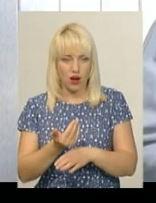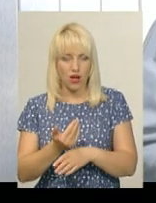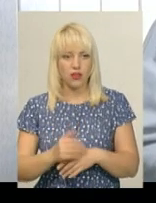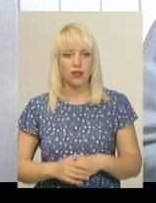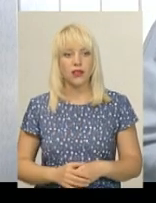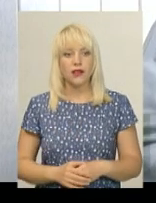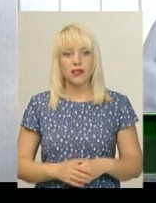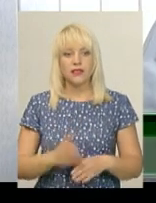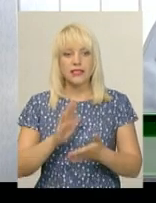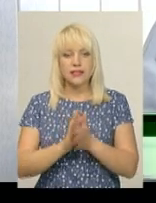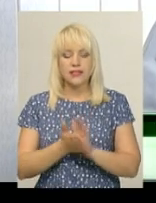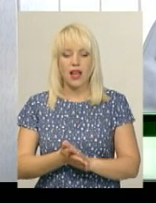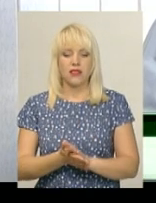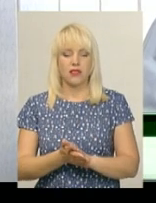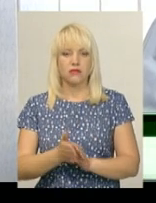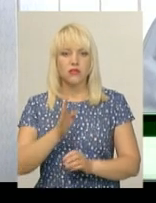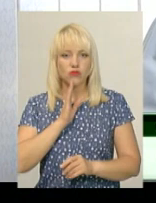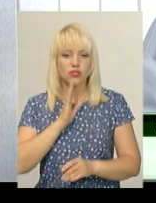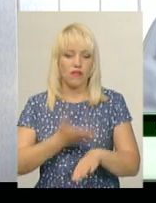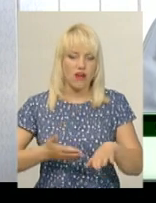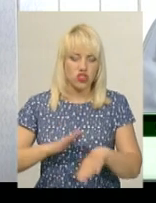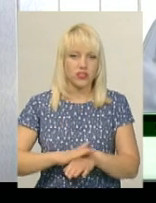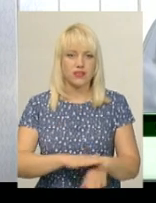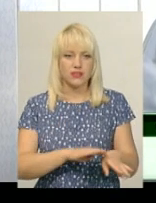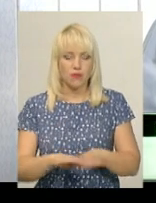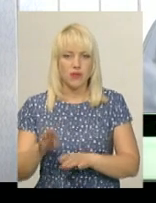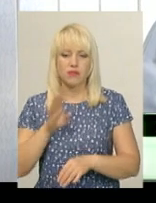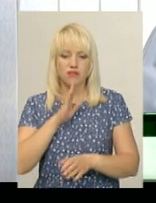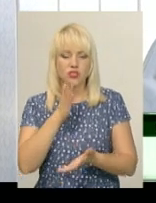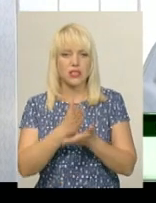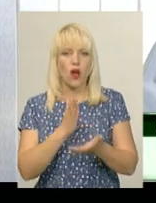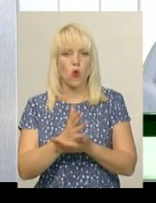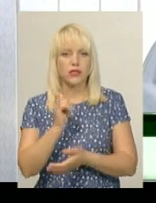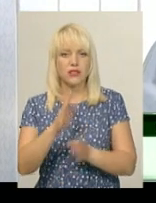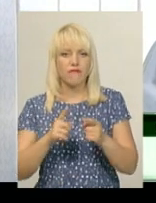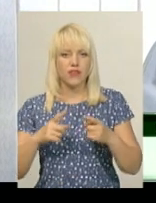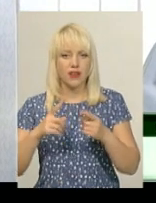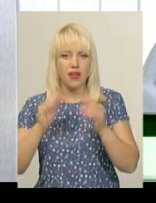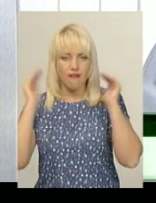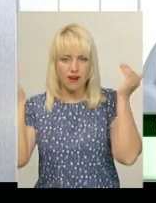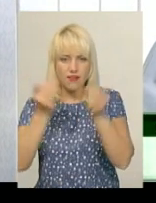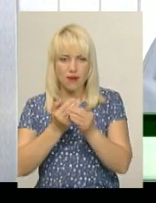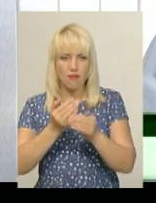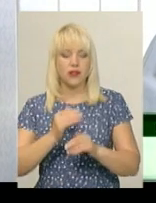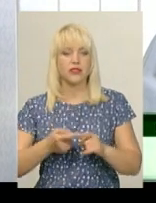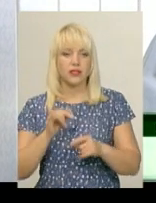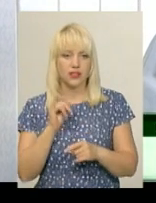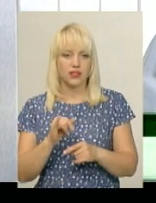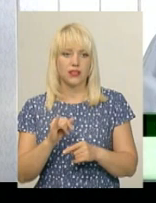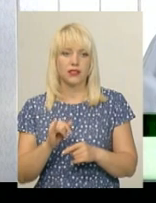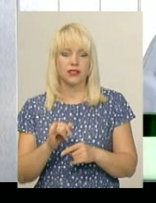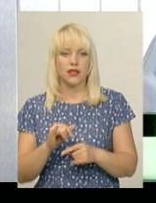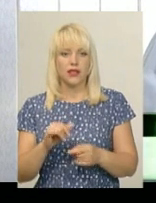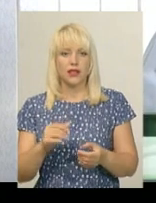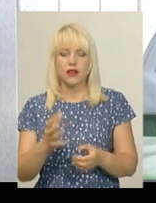важкий, стабільний. Вона знаходиться в відділенні реанімації під злишковою дією засібів для